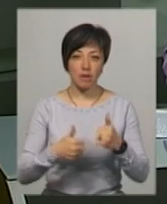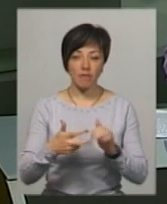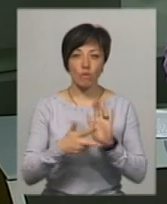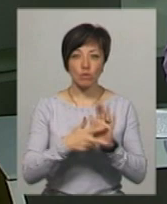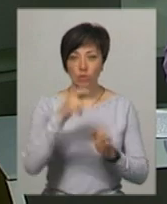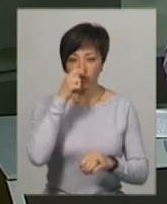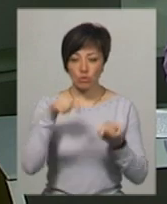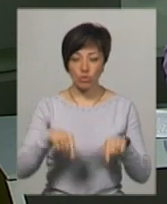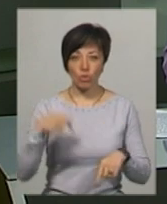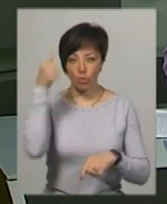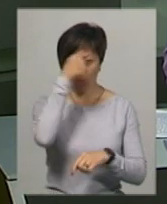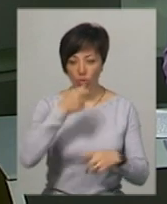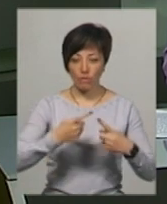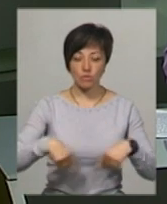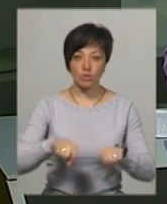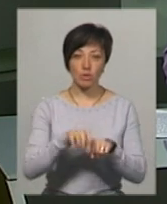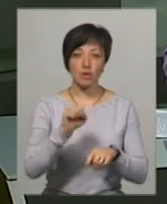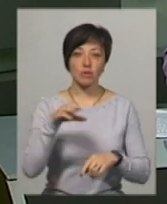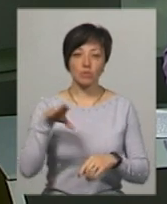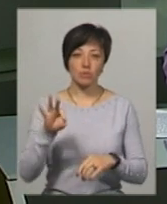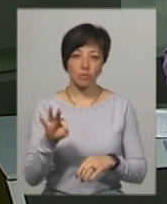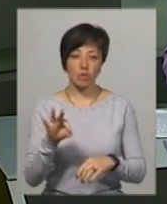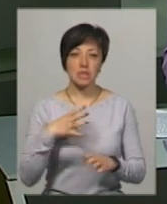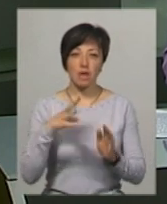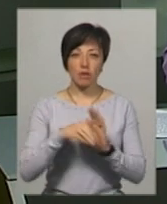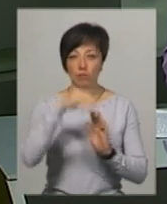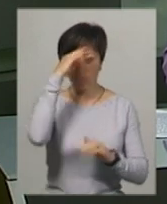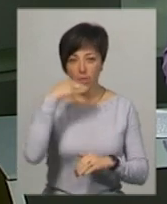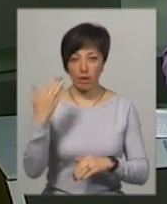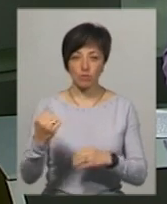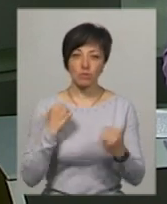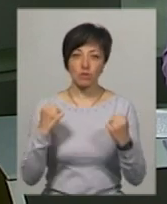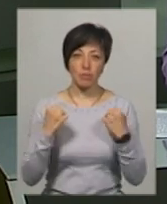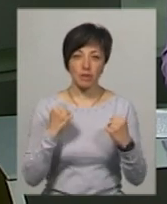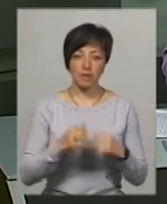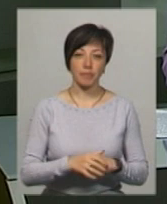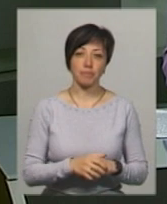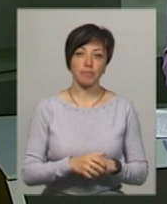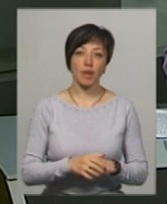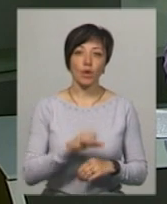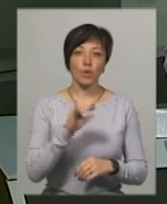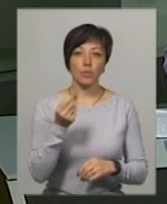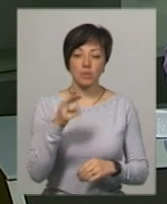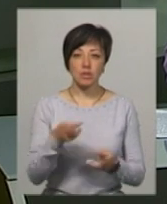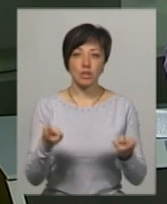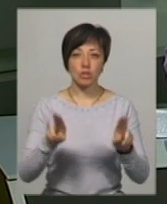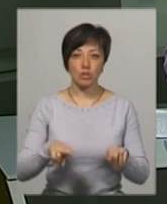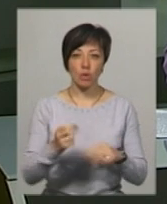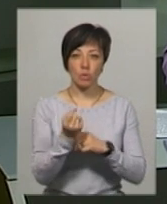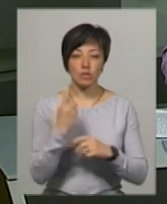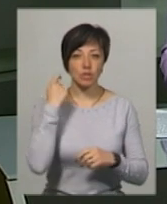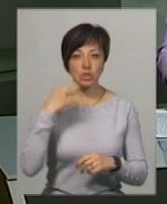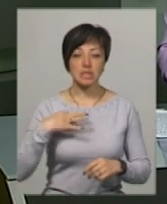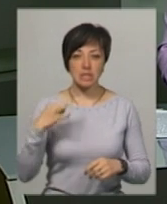квітня цього року в зоні проведення операції об'єднаних сил загинув батько спортсменки Микола Неживий. У Юлії Лясоти залишився 11